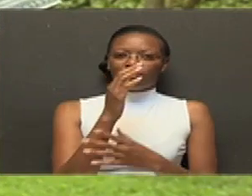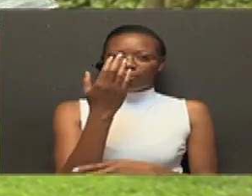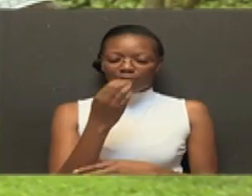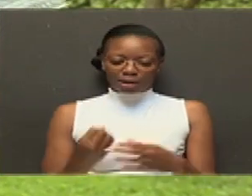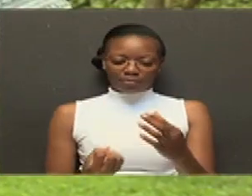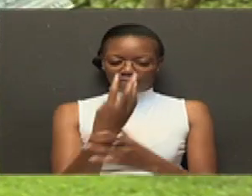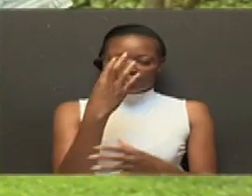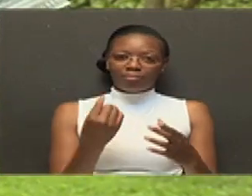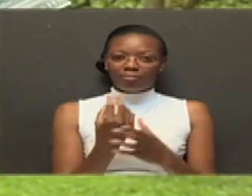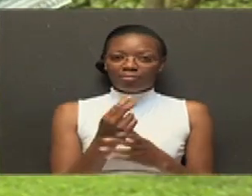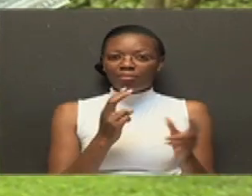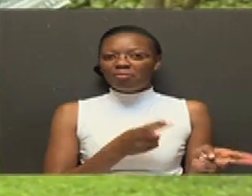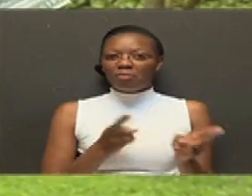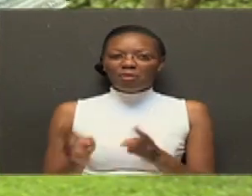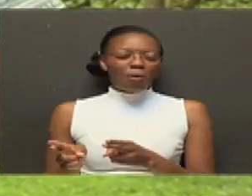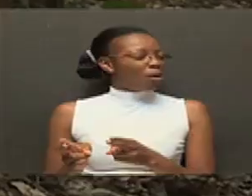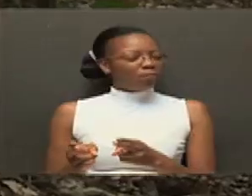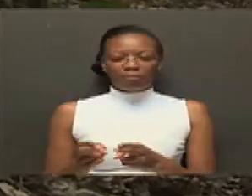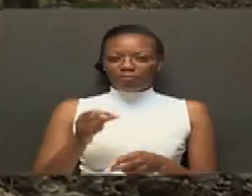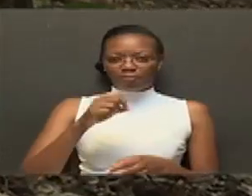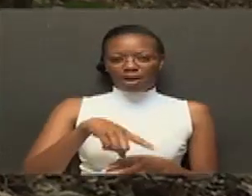nyewe haiku jutokeza hapa Hebuti zama